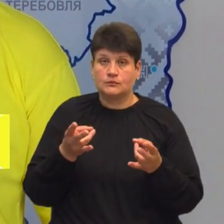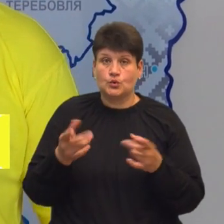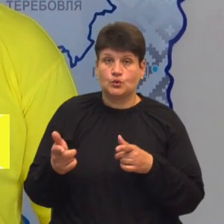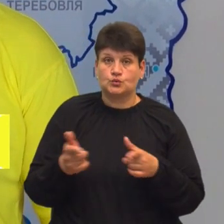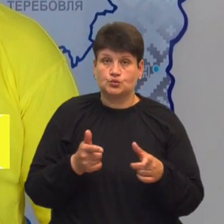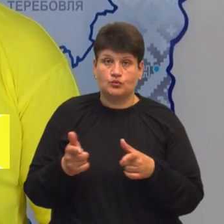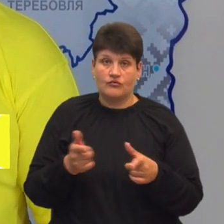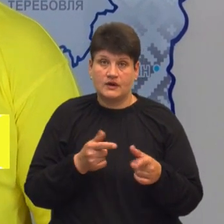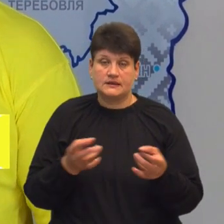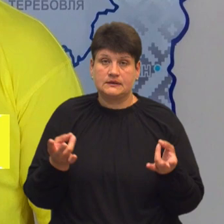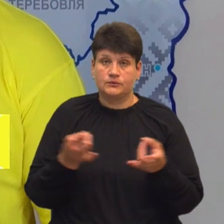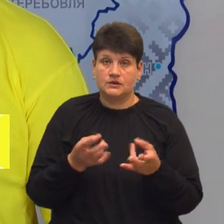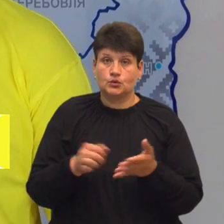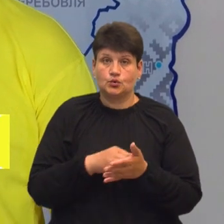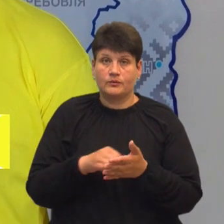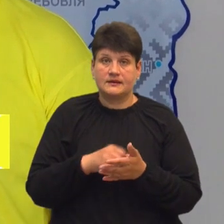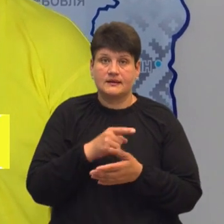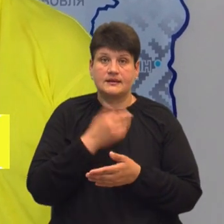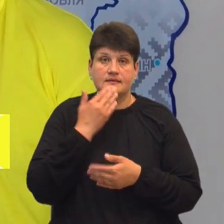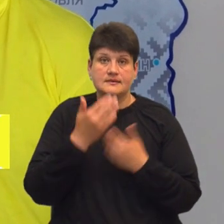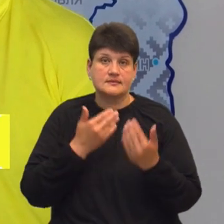відповідні документи на їхній запит,